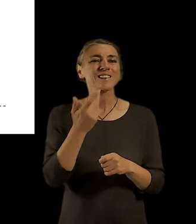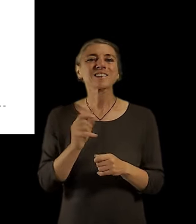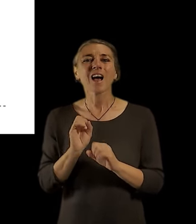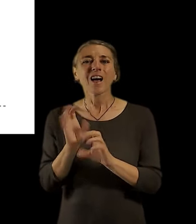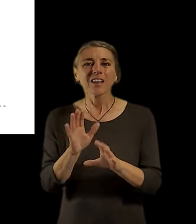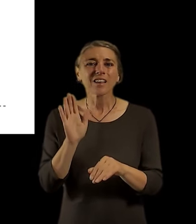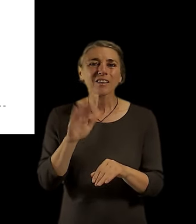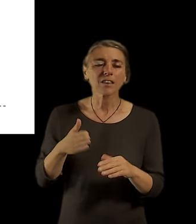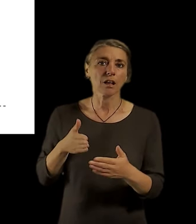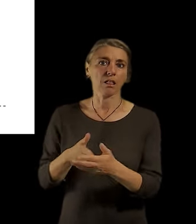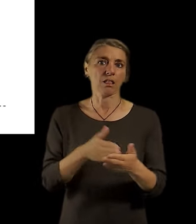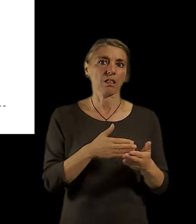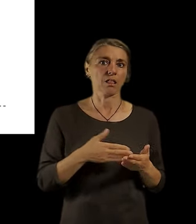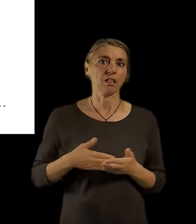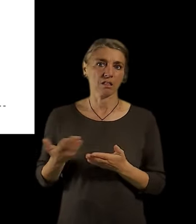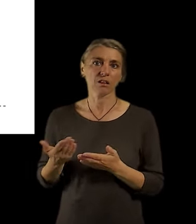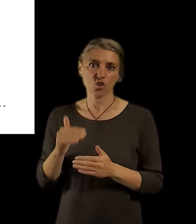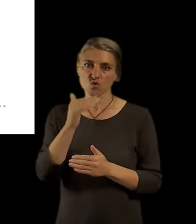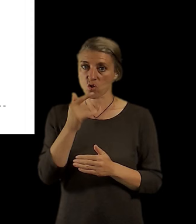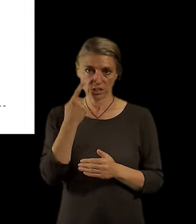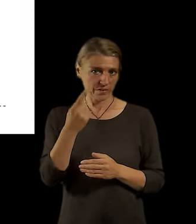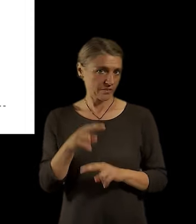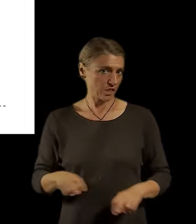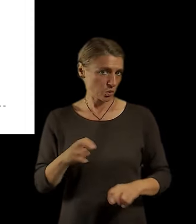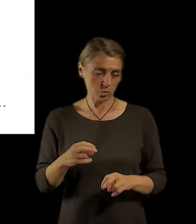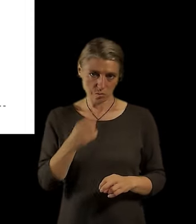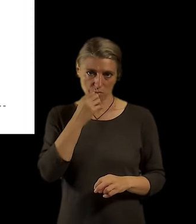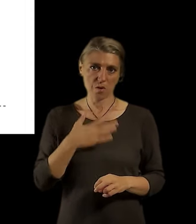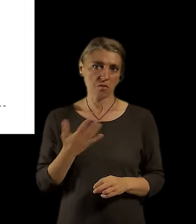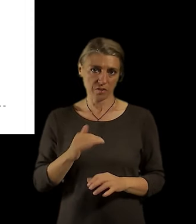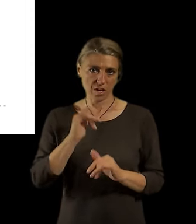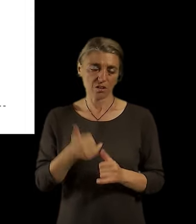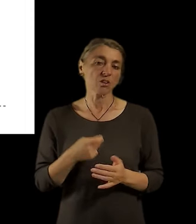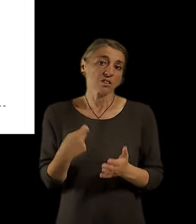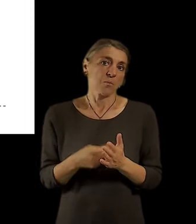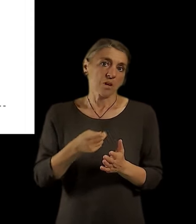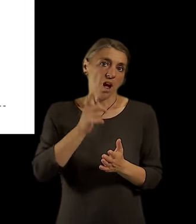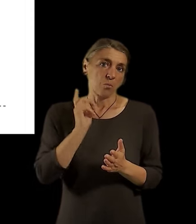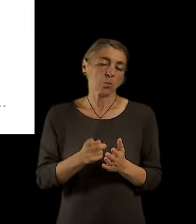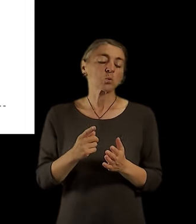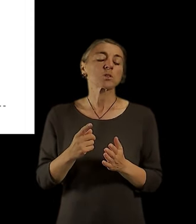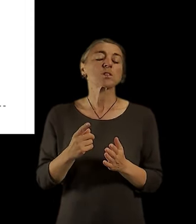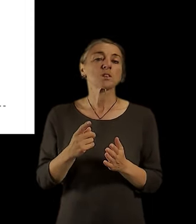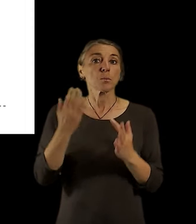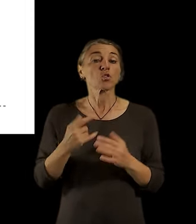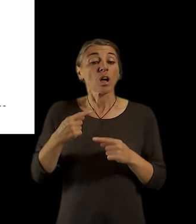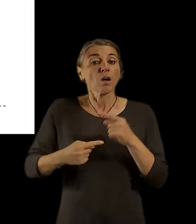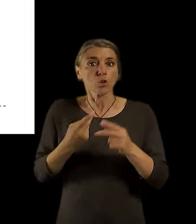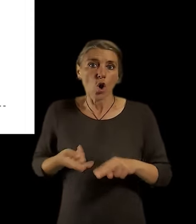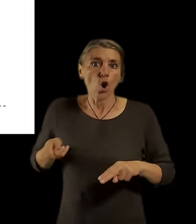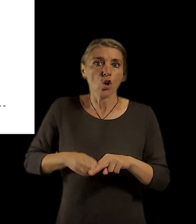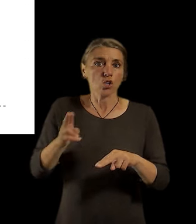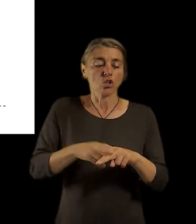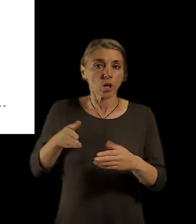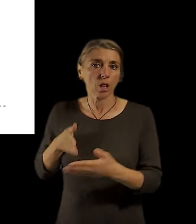tak i podle těch reálných kapacit, celé evidentně. A zcela určitě můžeme počítat s prohlubováním deficitu materských škol,